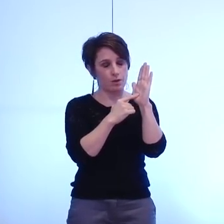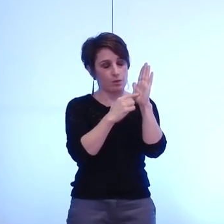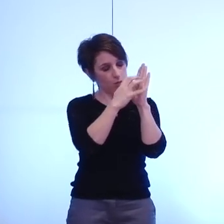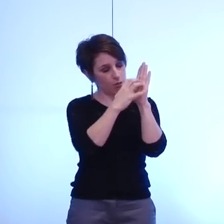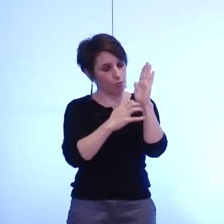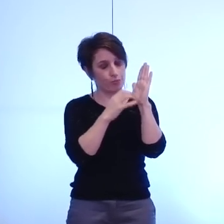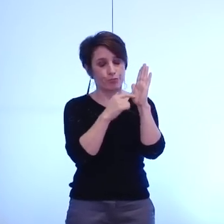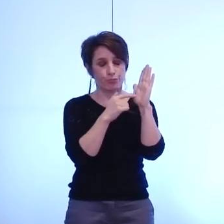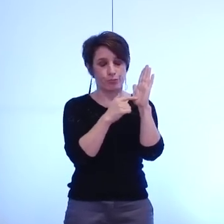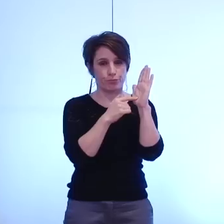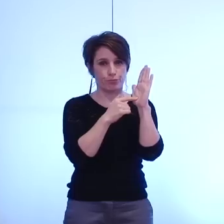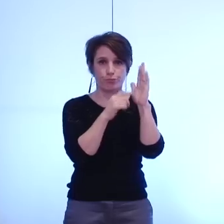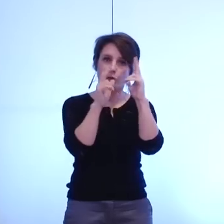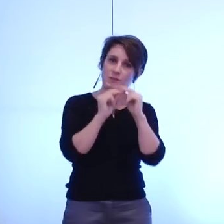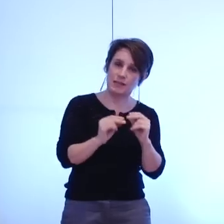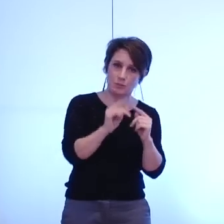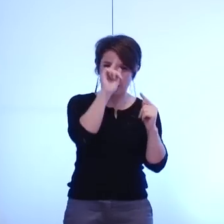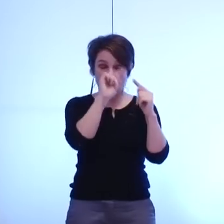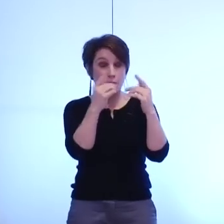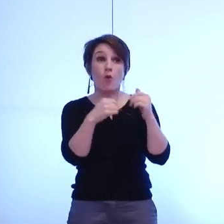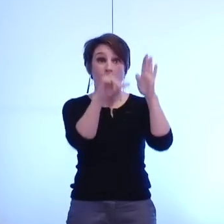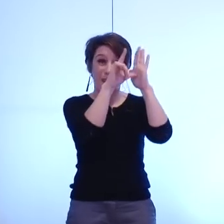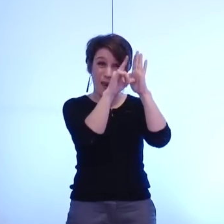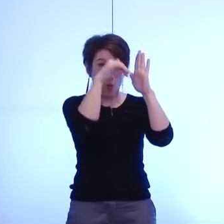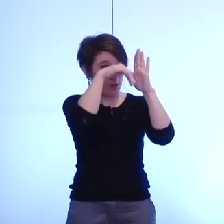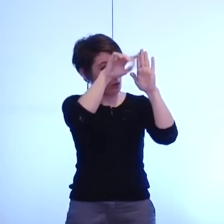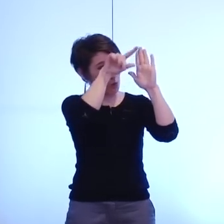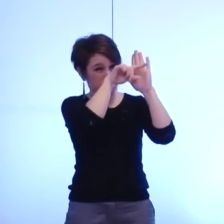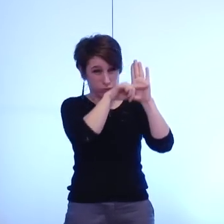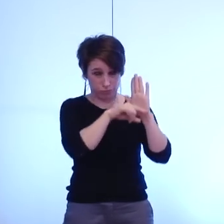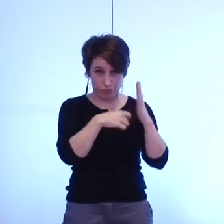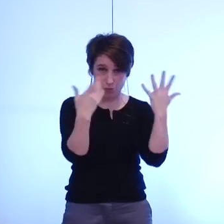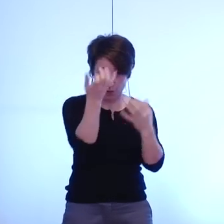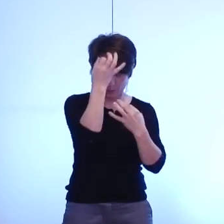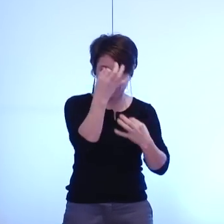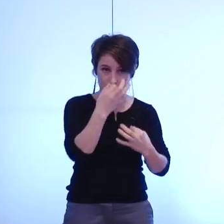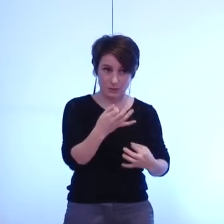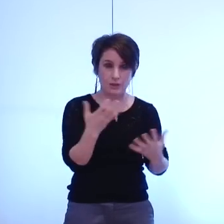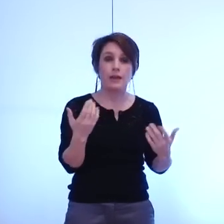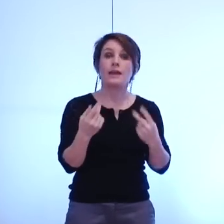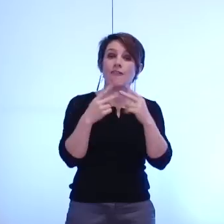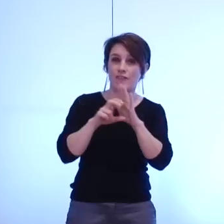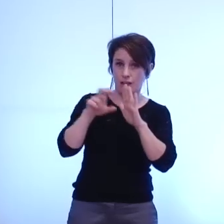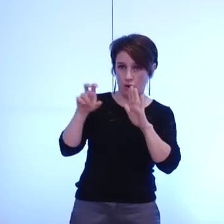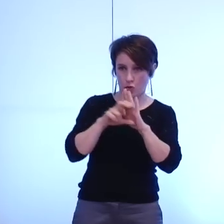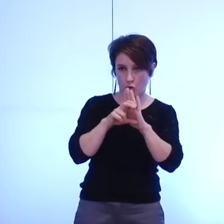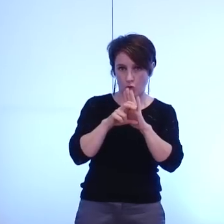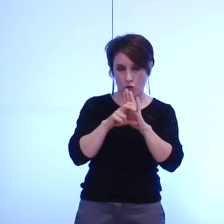justement le contenu de la loi et l'état d'esprit dans lequel s'est inscrit la ville de Grenoble dans le cadre de